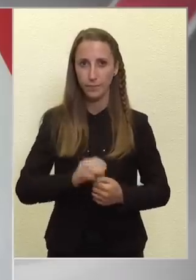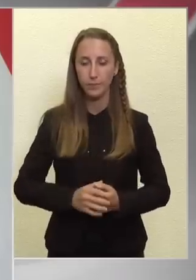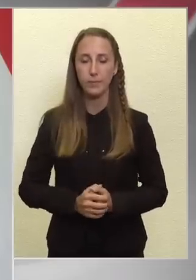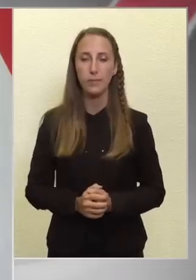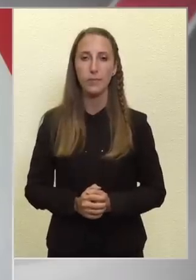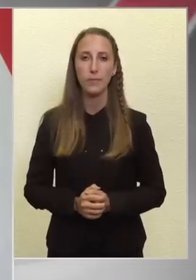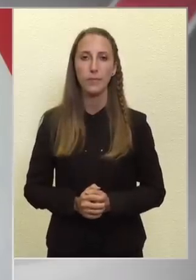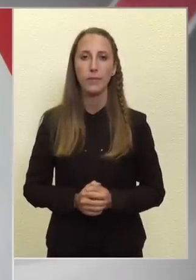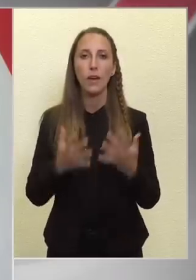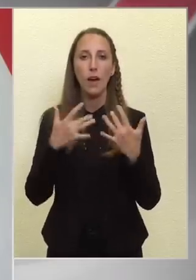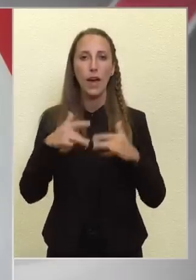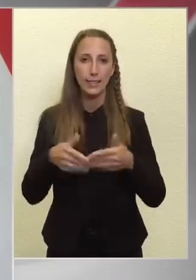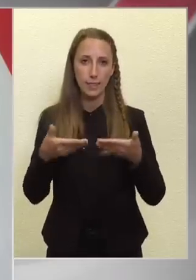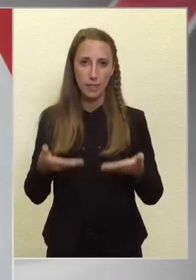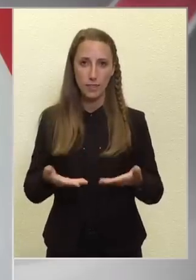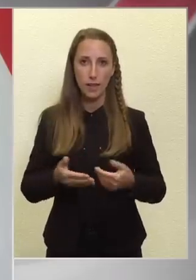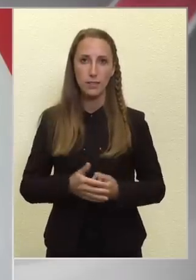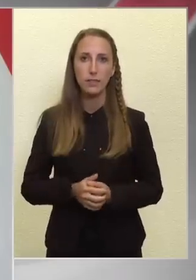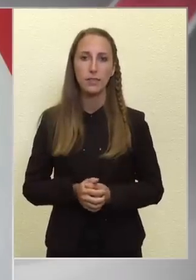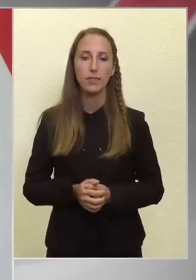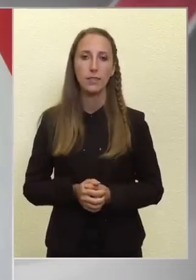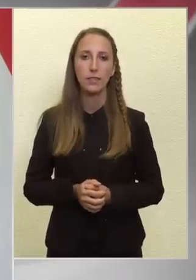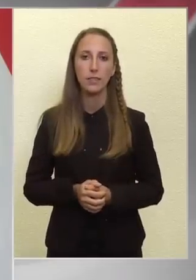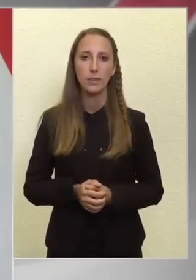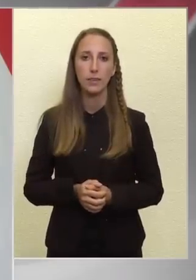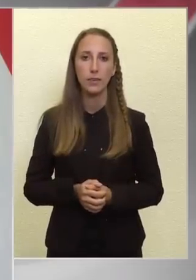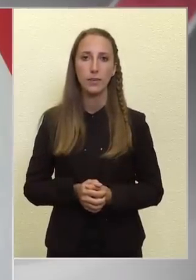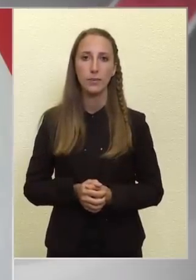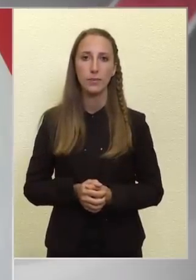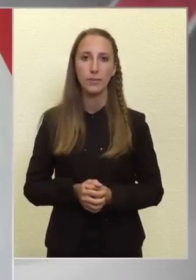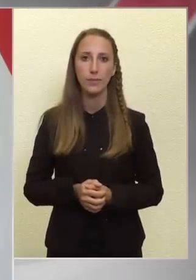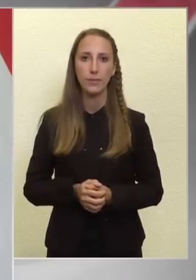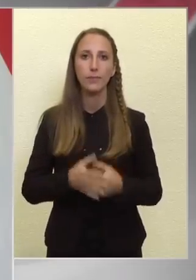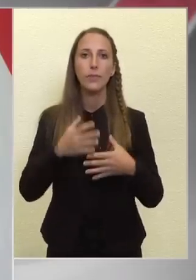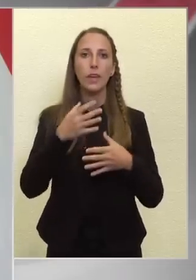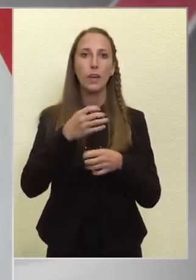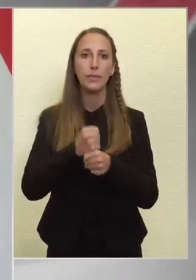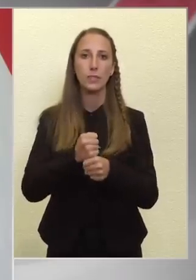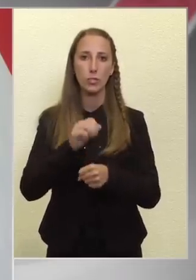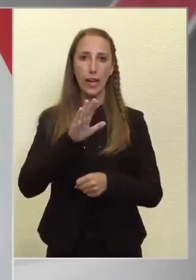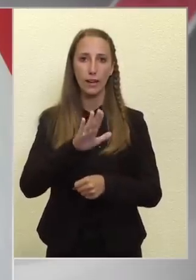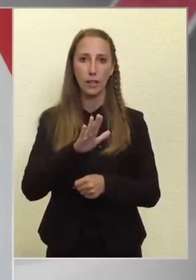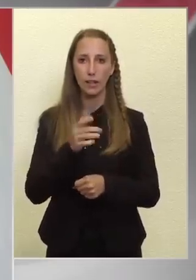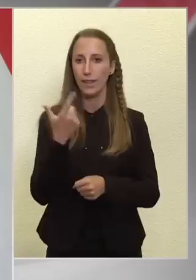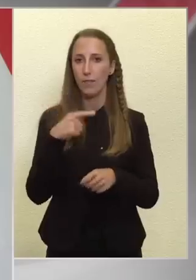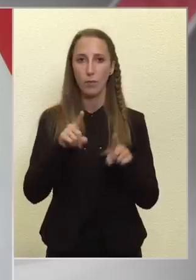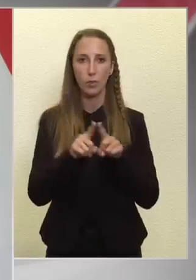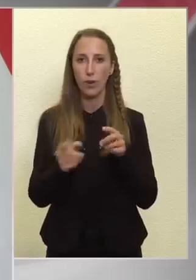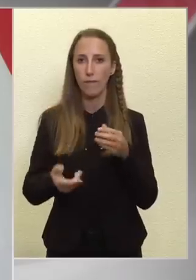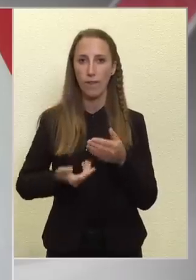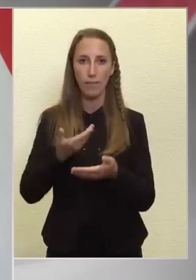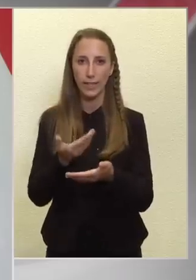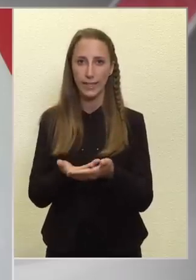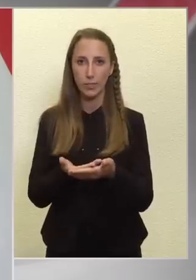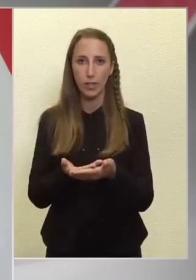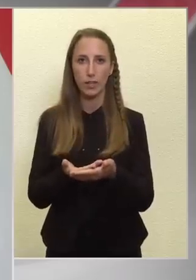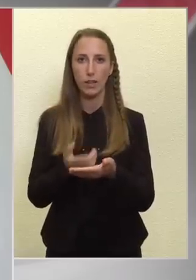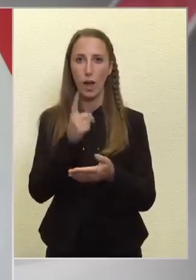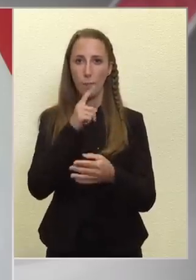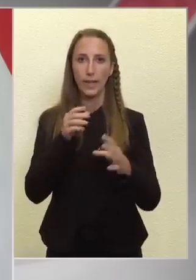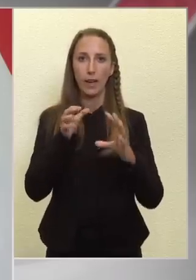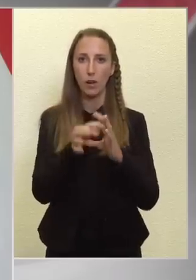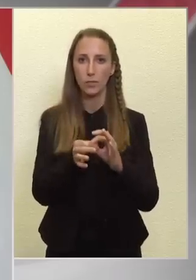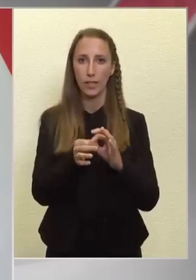A helyzet az az, hogy a bizottságnak nem volt olyan felvetése, amelynek